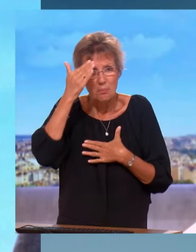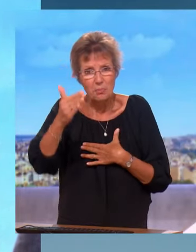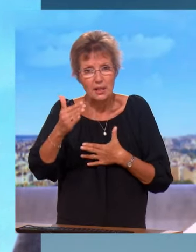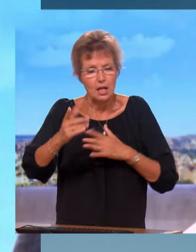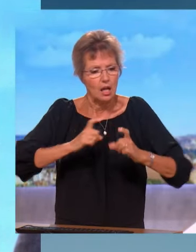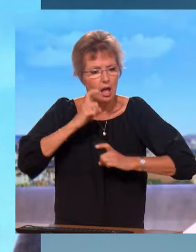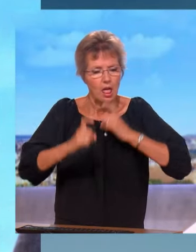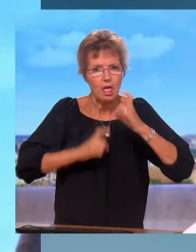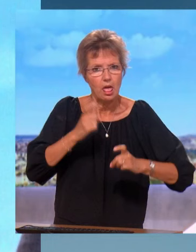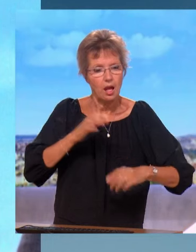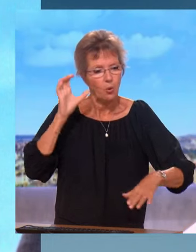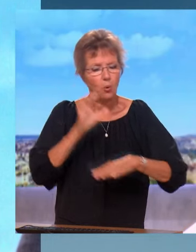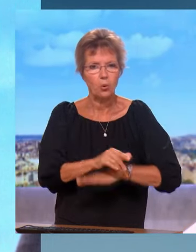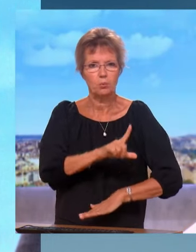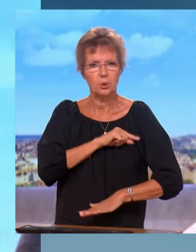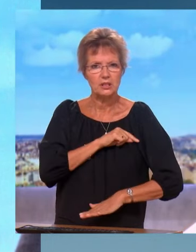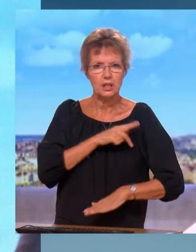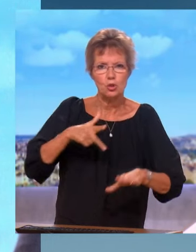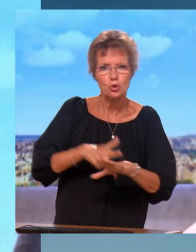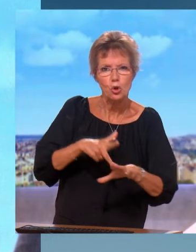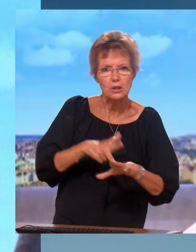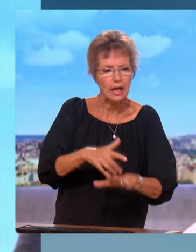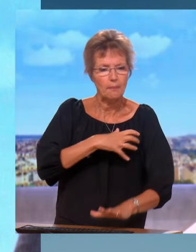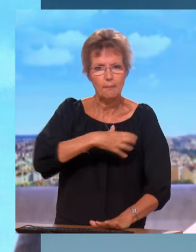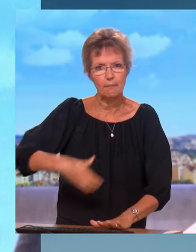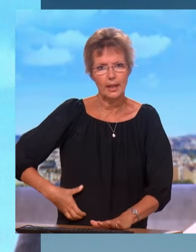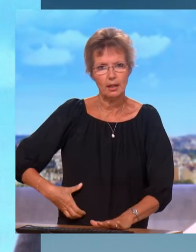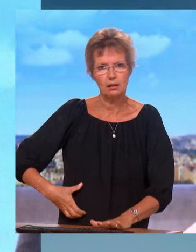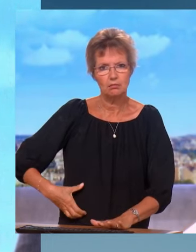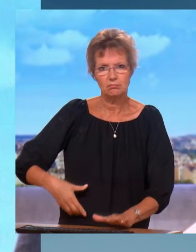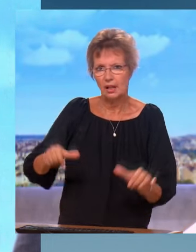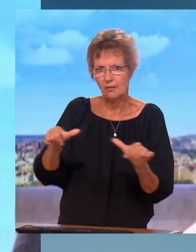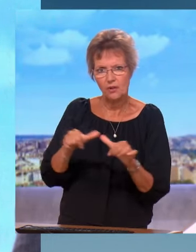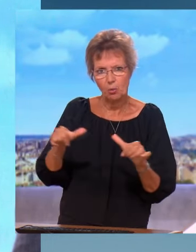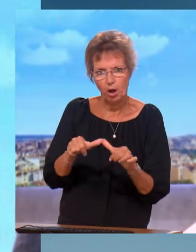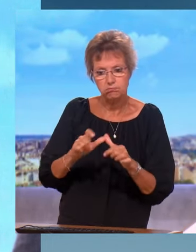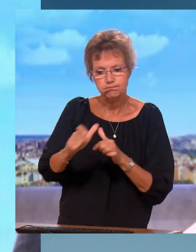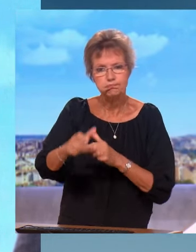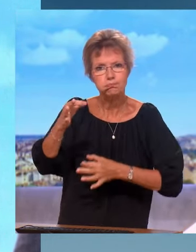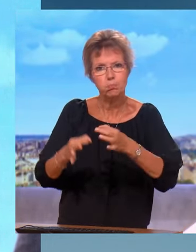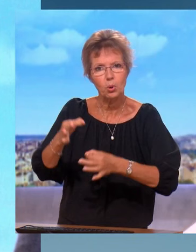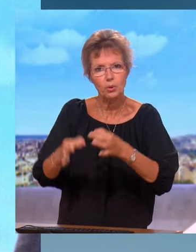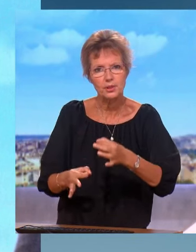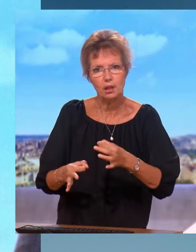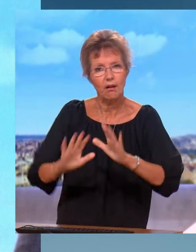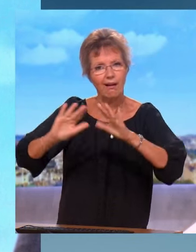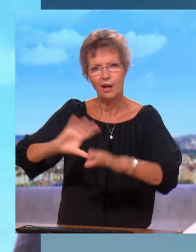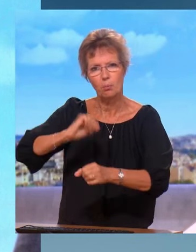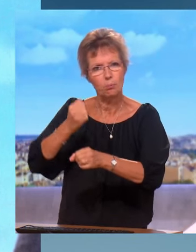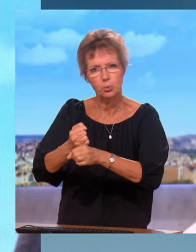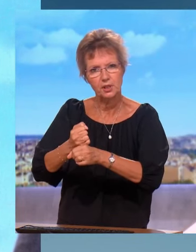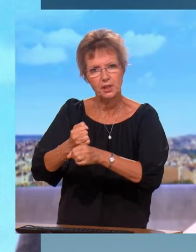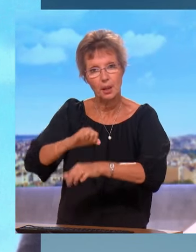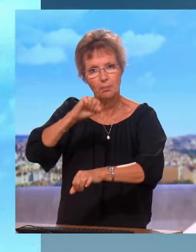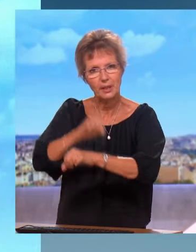physiquement les policiers, les gendarmes comme les maires, sachent qu'il y aura à l'issue d'un procès un minimum de peine qui soit de la